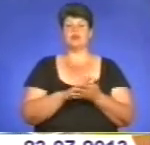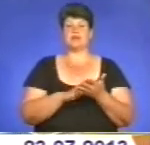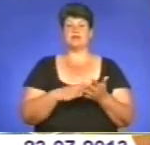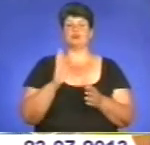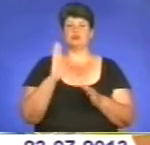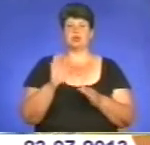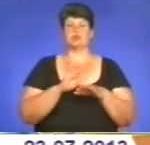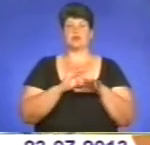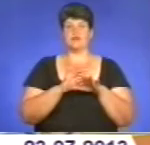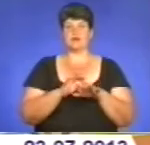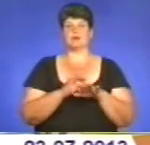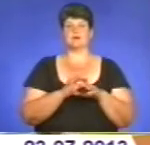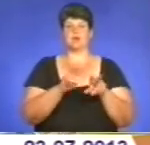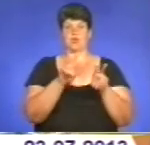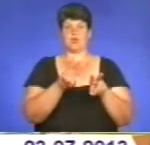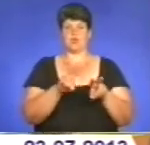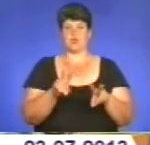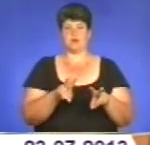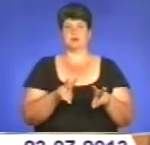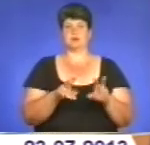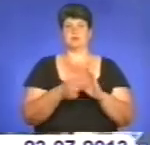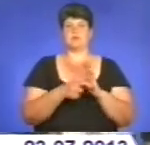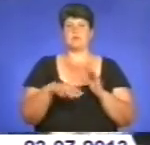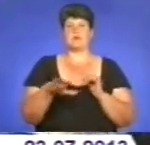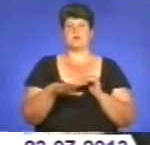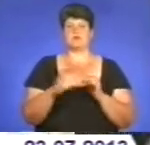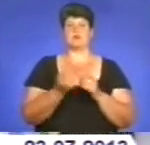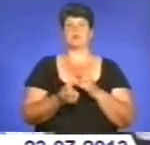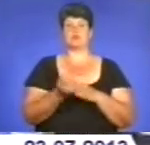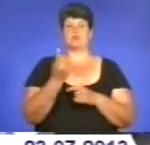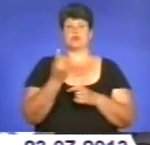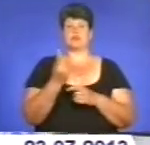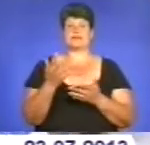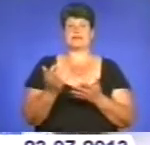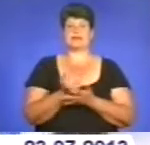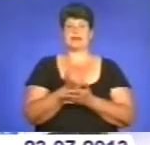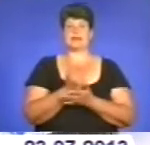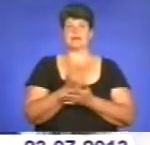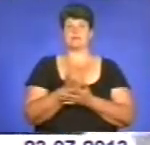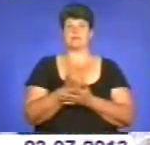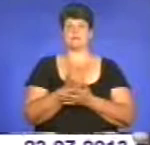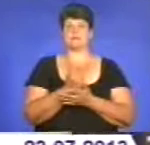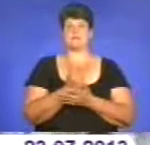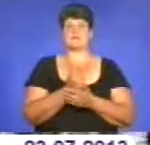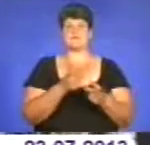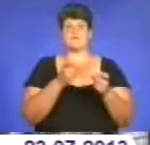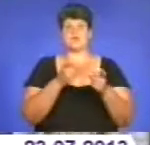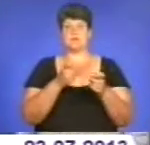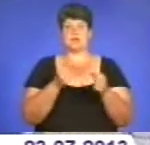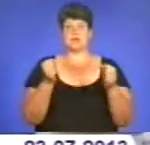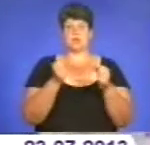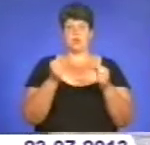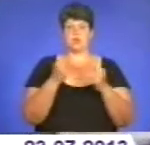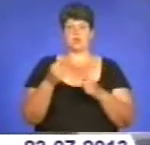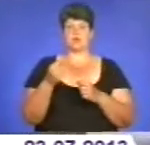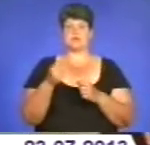було огляд його житлового помешкання, в якому було вилучено і знайдено цілий арсенал вогнепальної та холодної зброї.